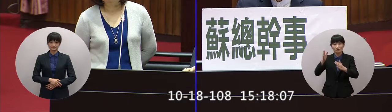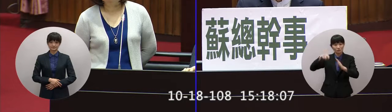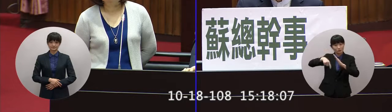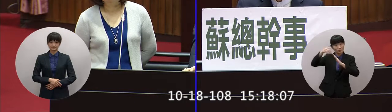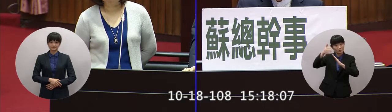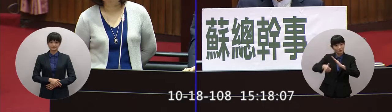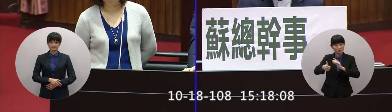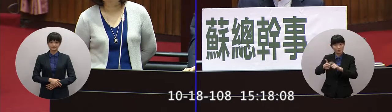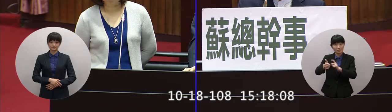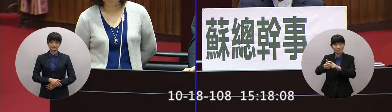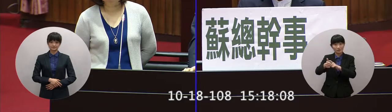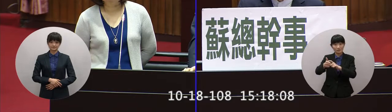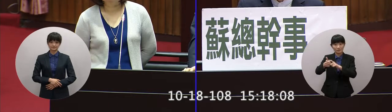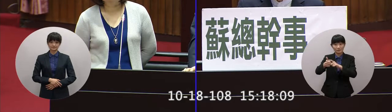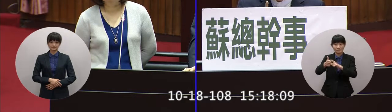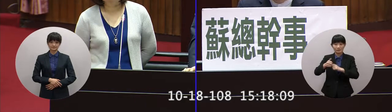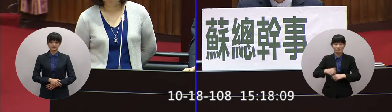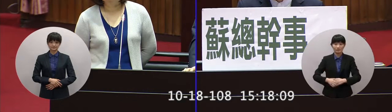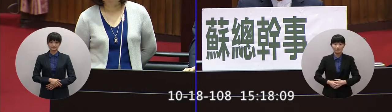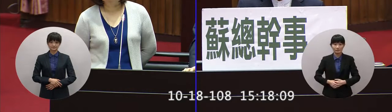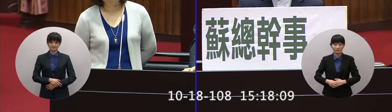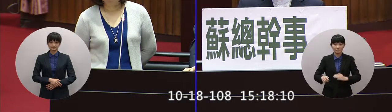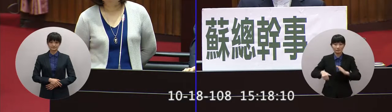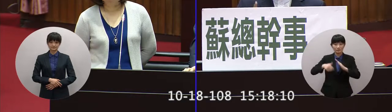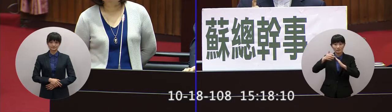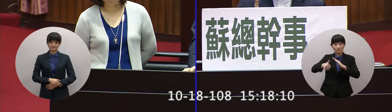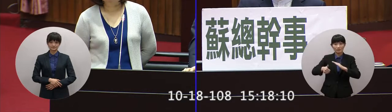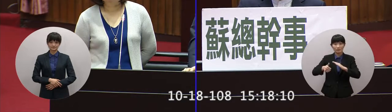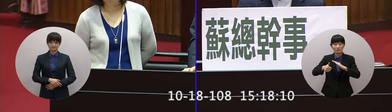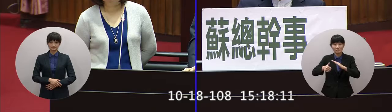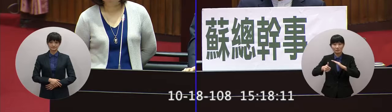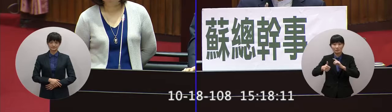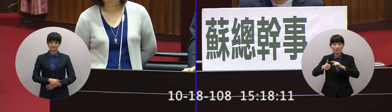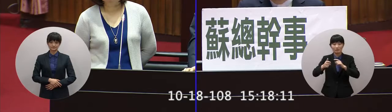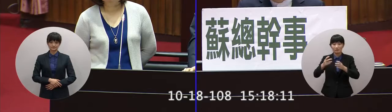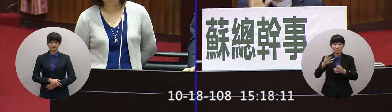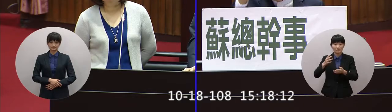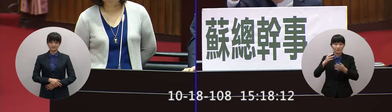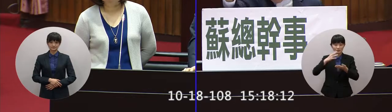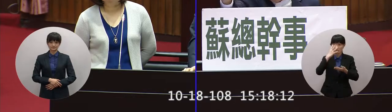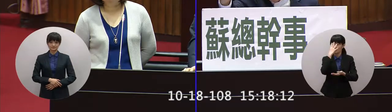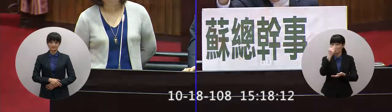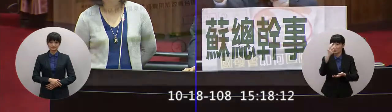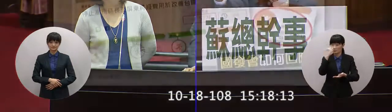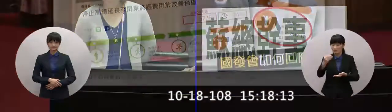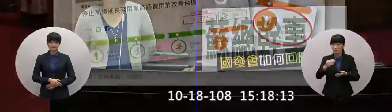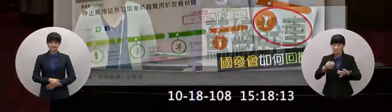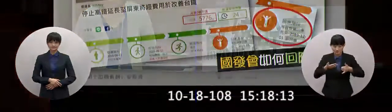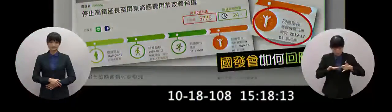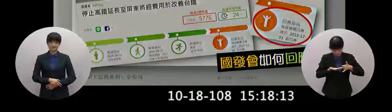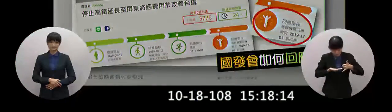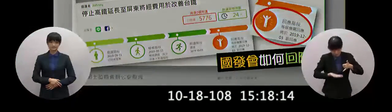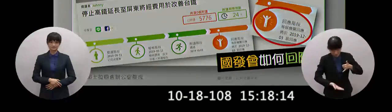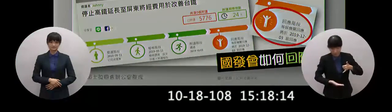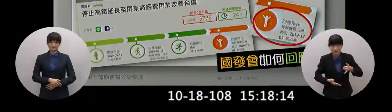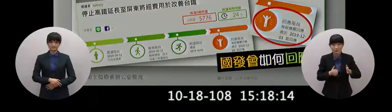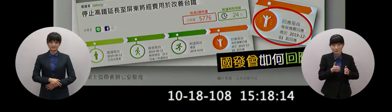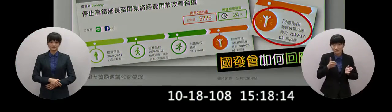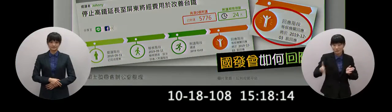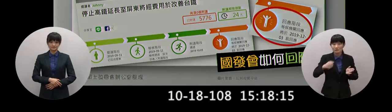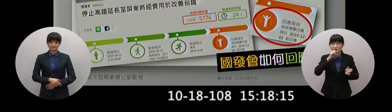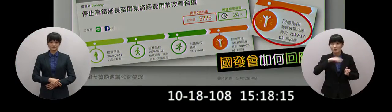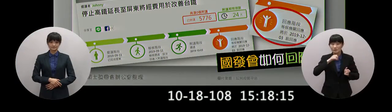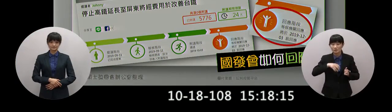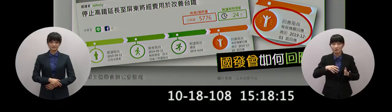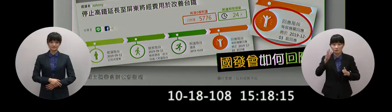院長粗糙的拍板高鐵藍頤五千個超過了幾天前就成